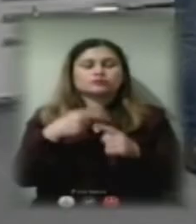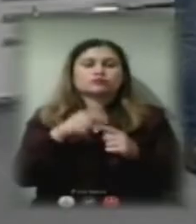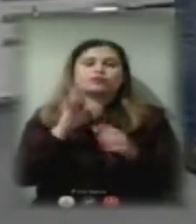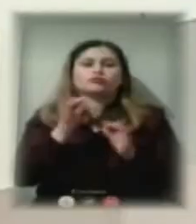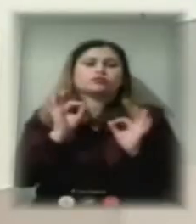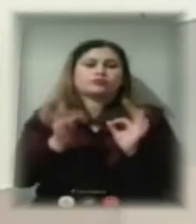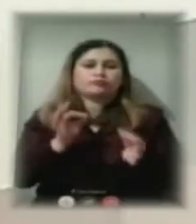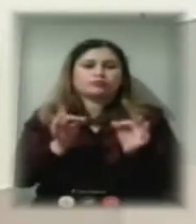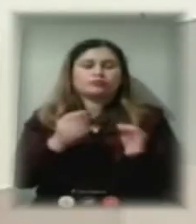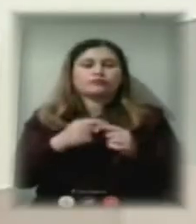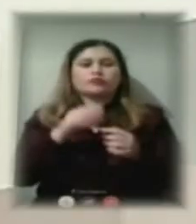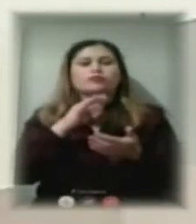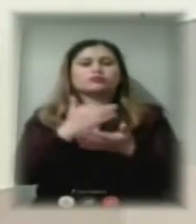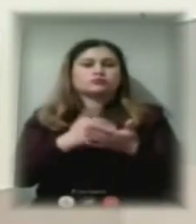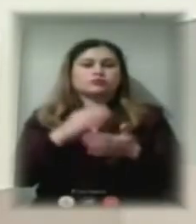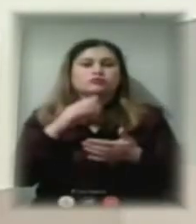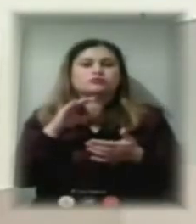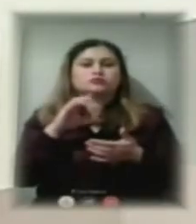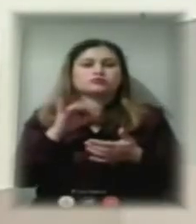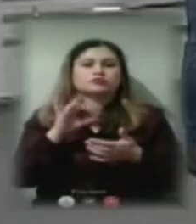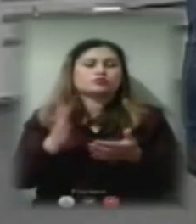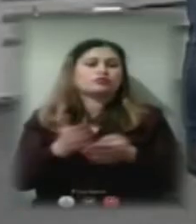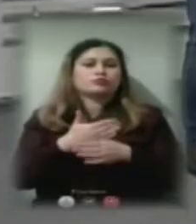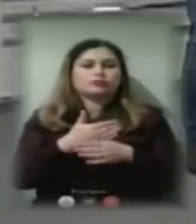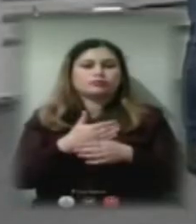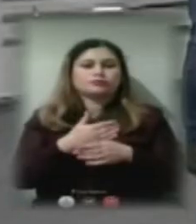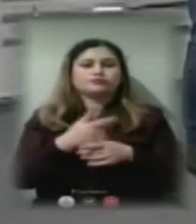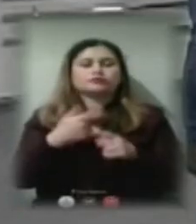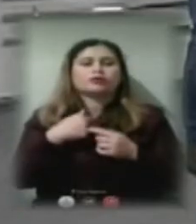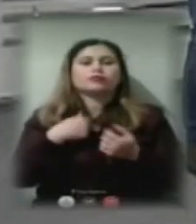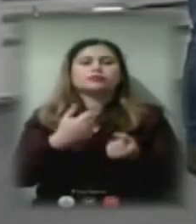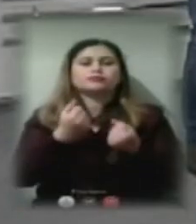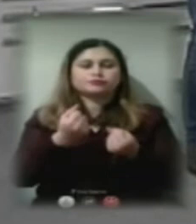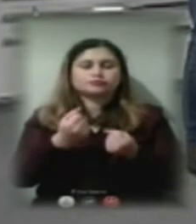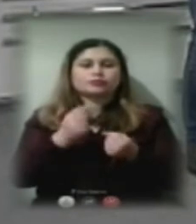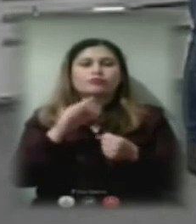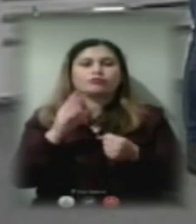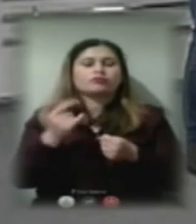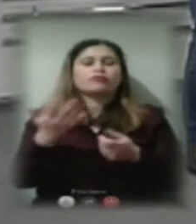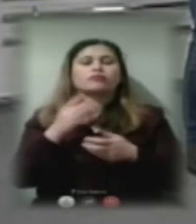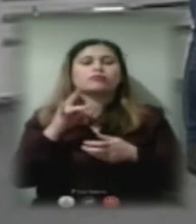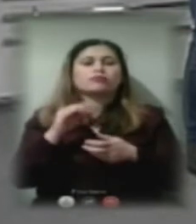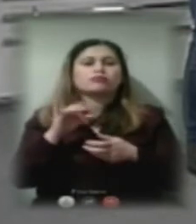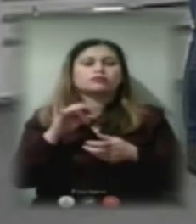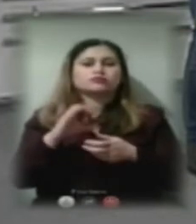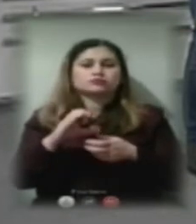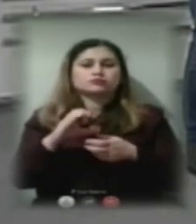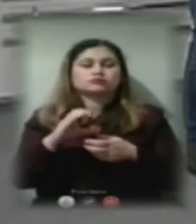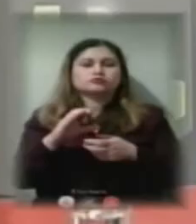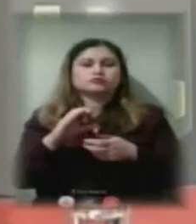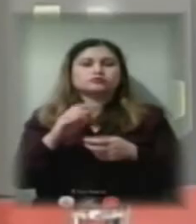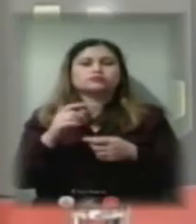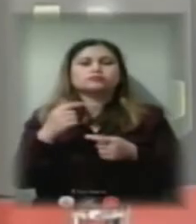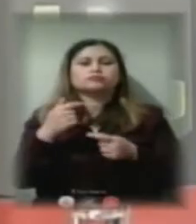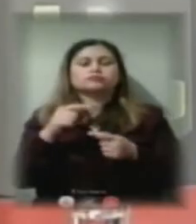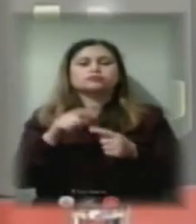Виключити титульні списки повністю, я вважаю. Я підтримую колегу в якому ракурсі. Зазвичай титульні